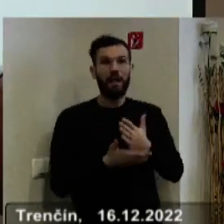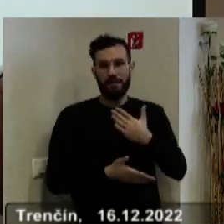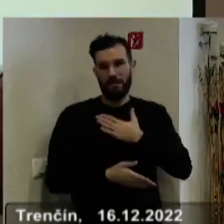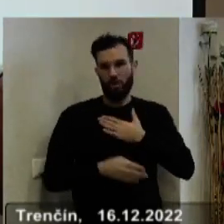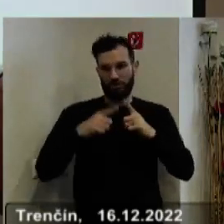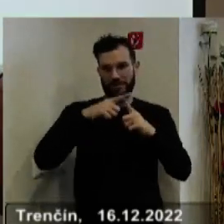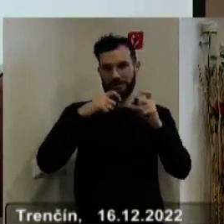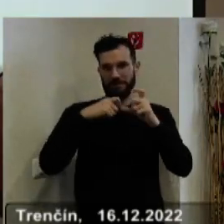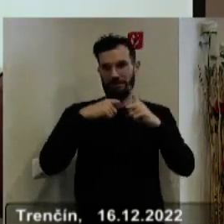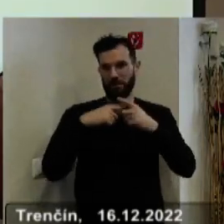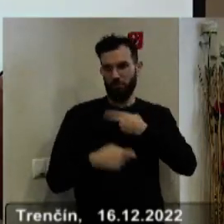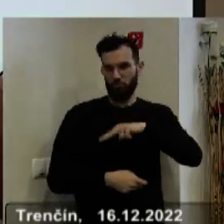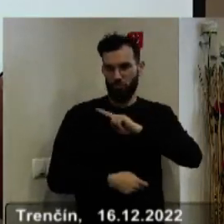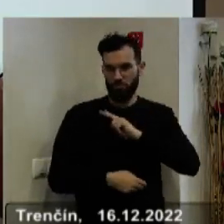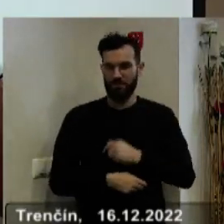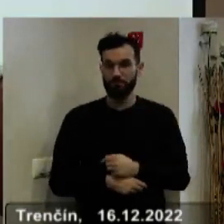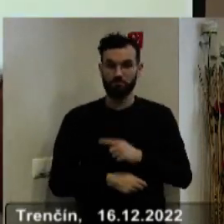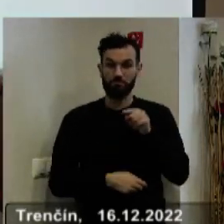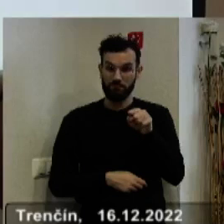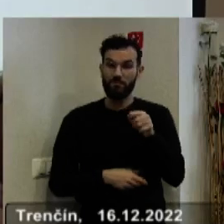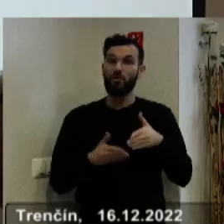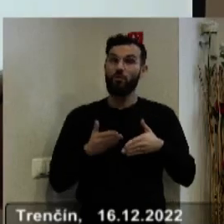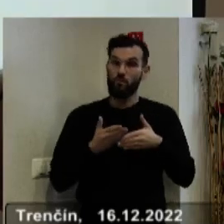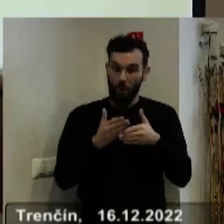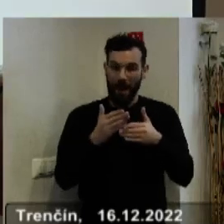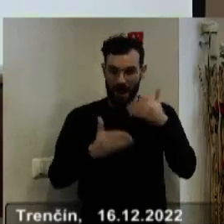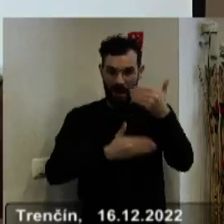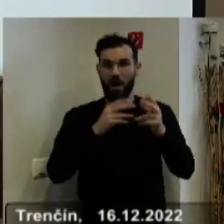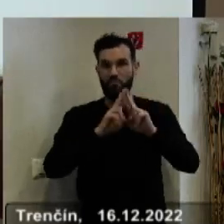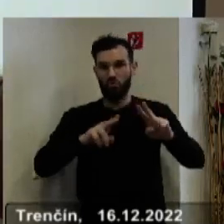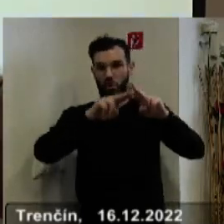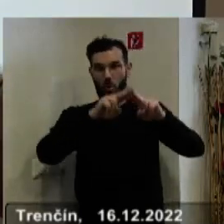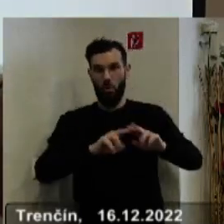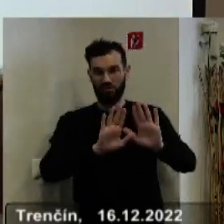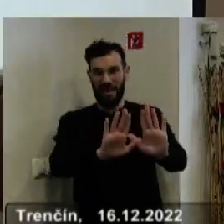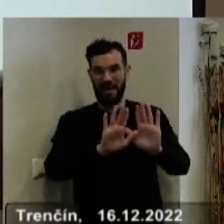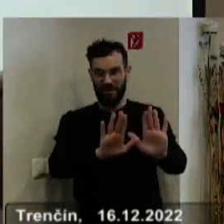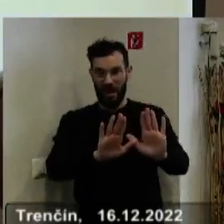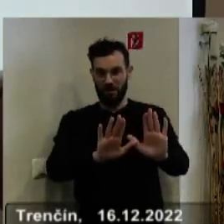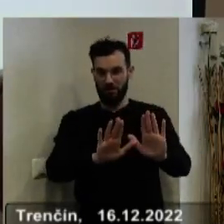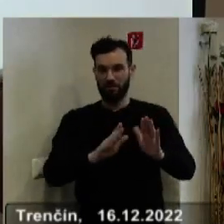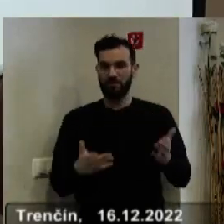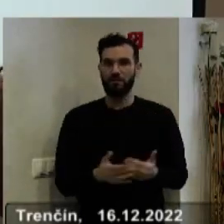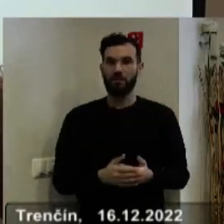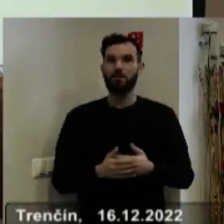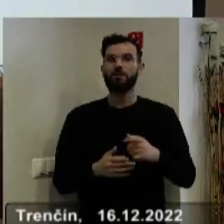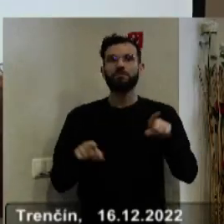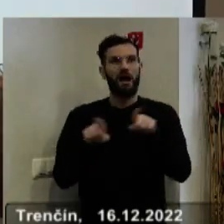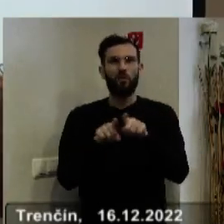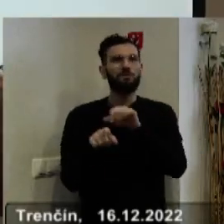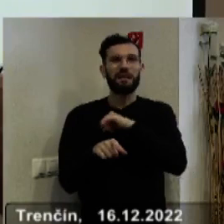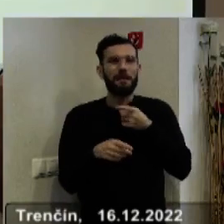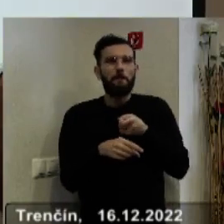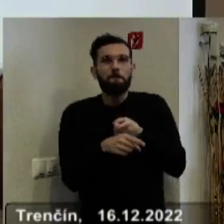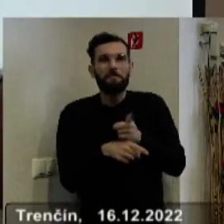zriadovateľskej pôsobnosti, ktoré pomôžu občanovi zotrvať vo svojom prirodzenom sociálnom prostredí a zmierňa tak